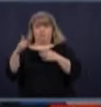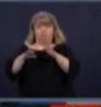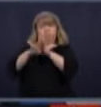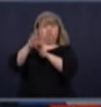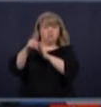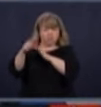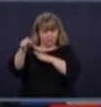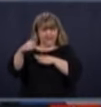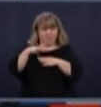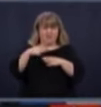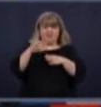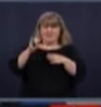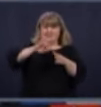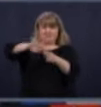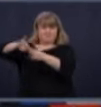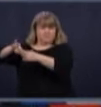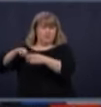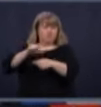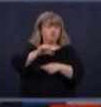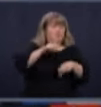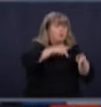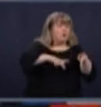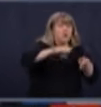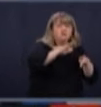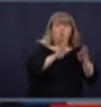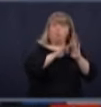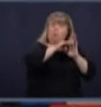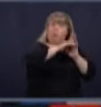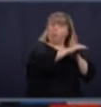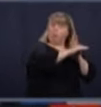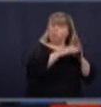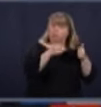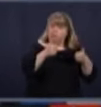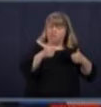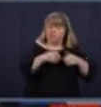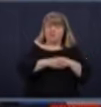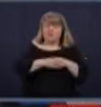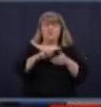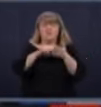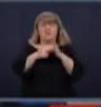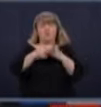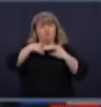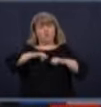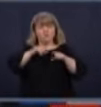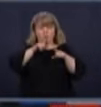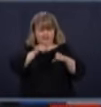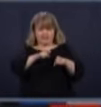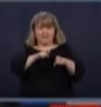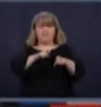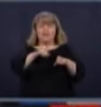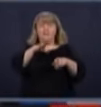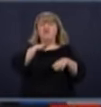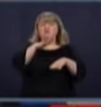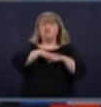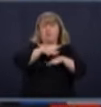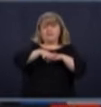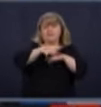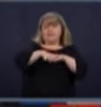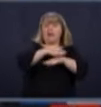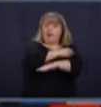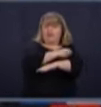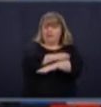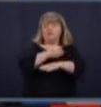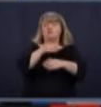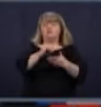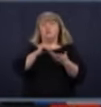ce qui va être aidant, c'est les tests qu'on va faire actuellement, mais surtout, les tests de séropidémiologie qui vont se faire ici au Québec comme